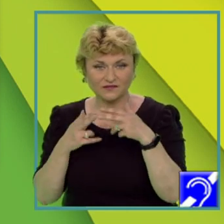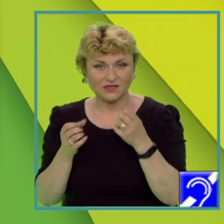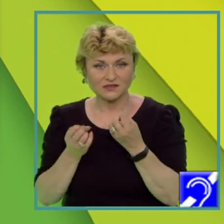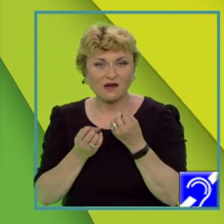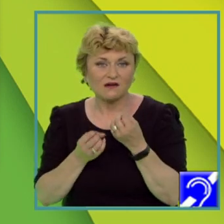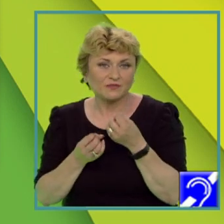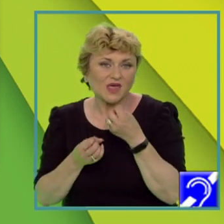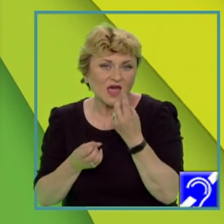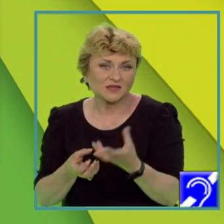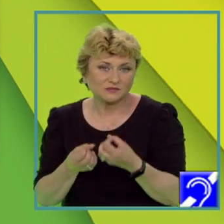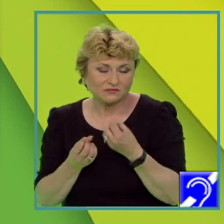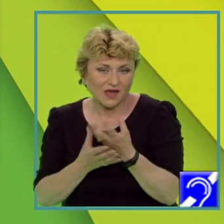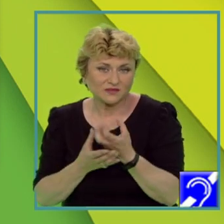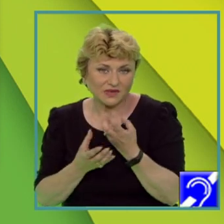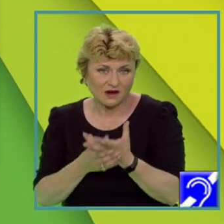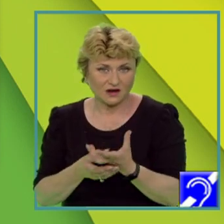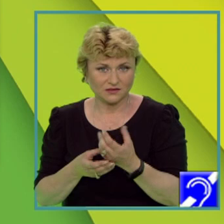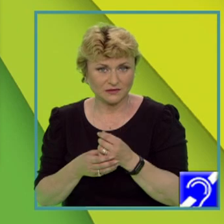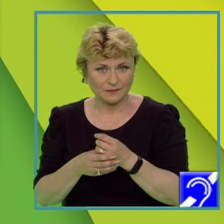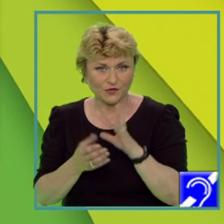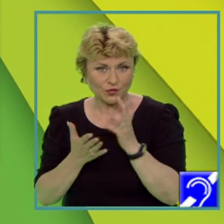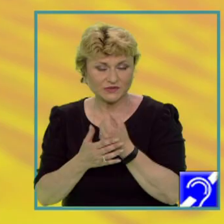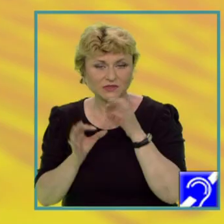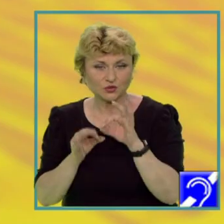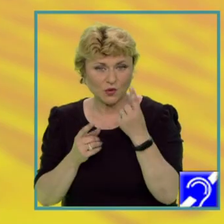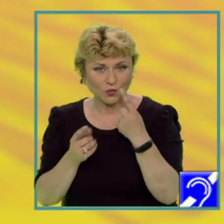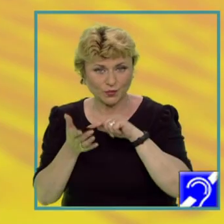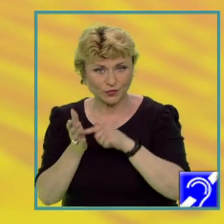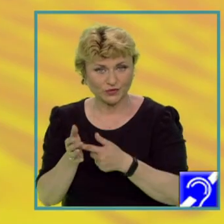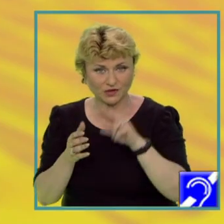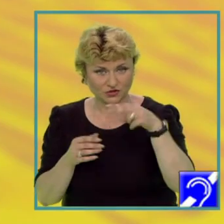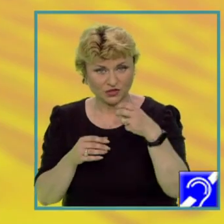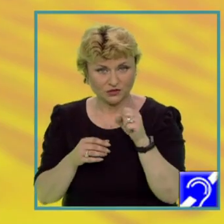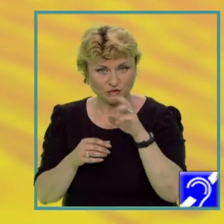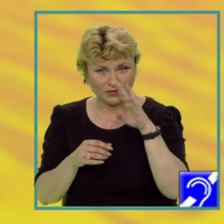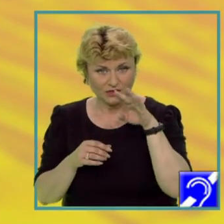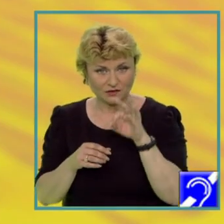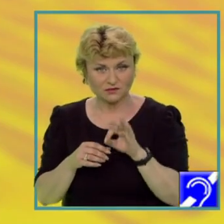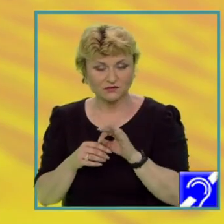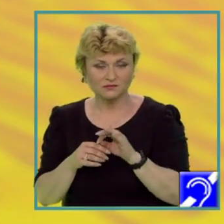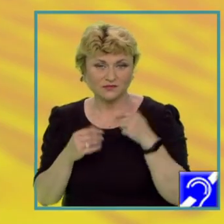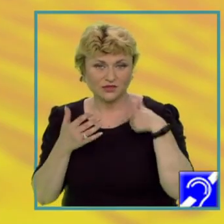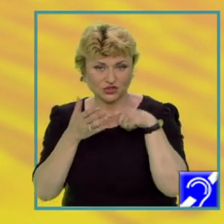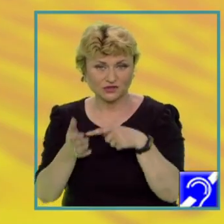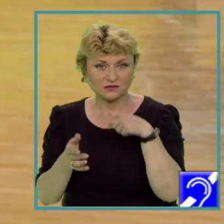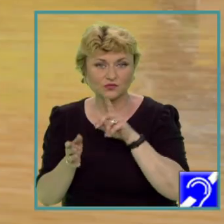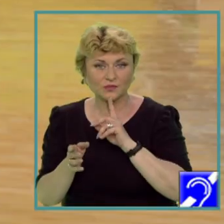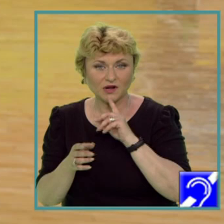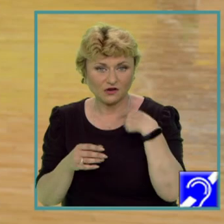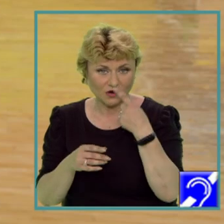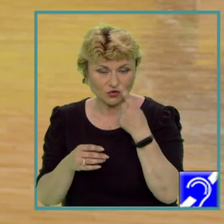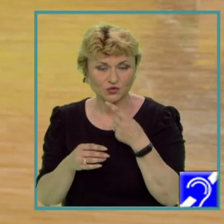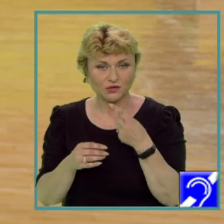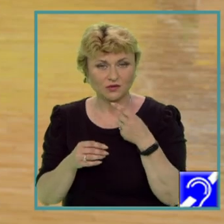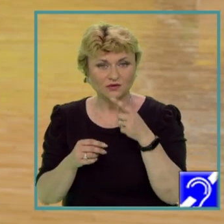în ce constă potențialul turistic, veți primi doar un punct. Al doilea subiect, precizați numele orașului marcat pe